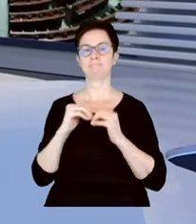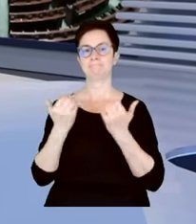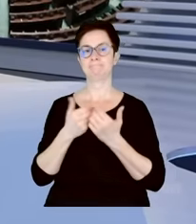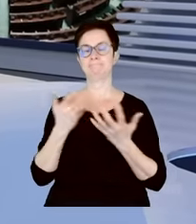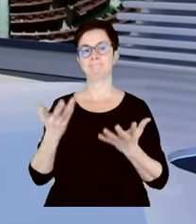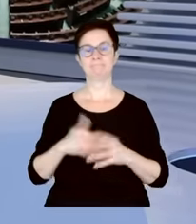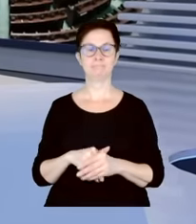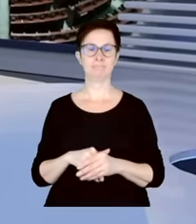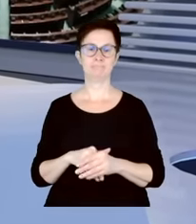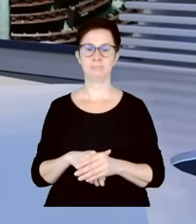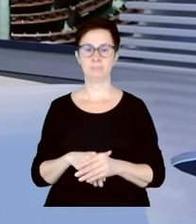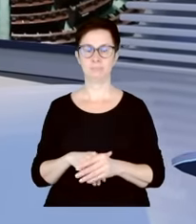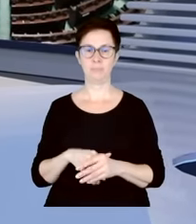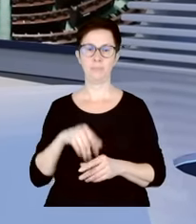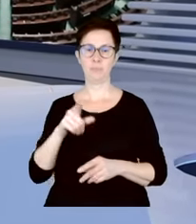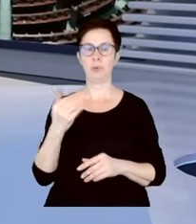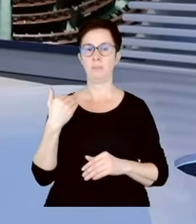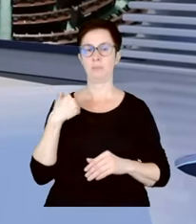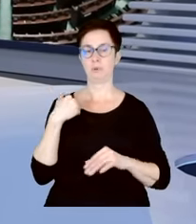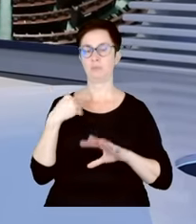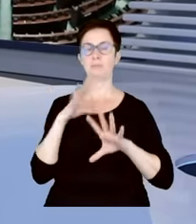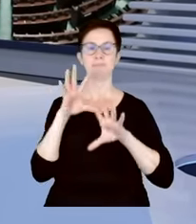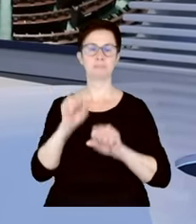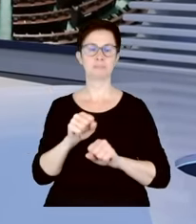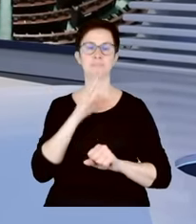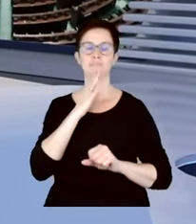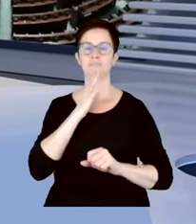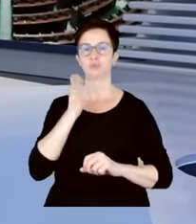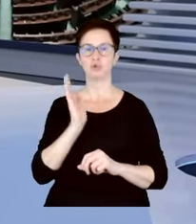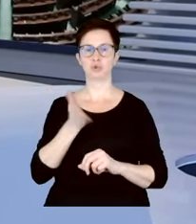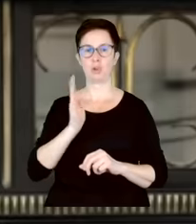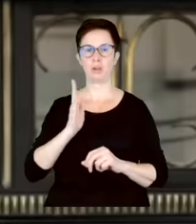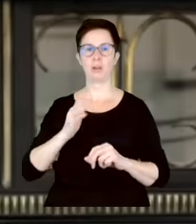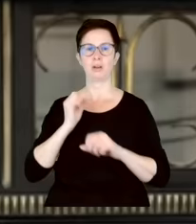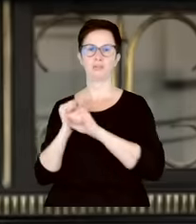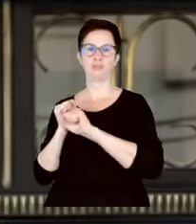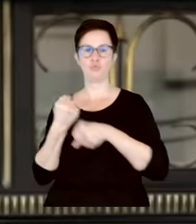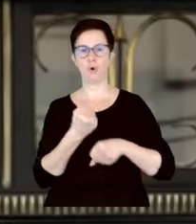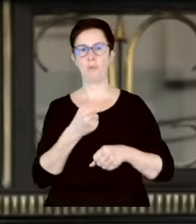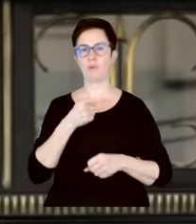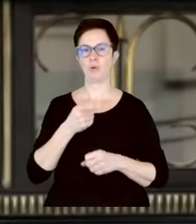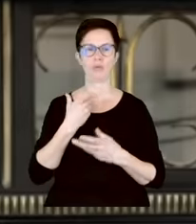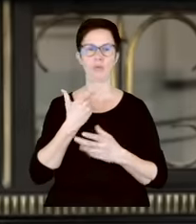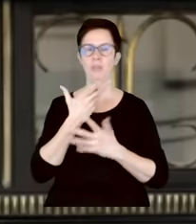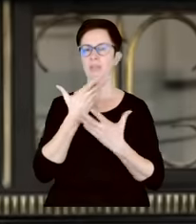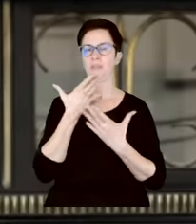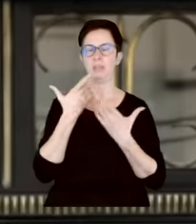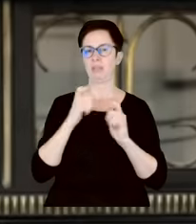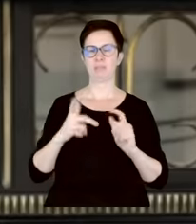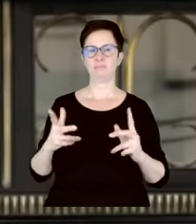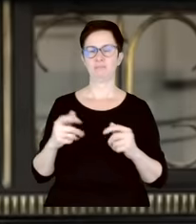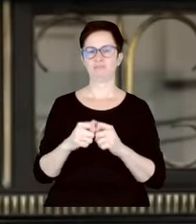przejęcie na zasadzie siekiery i ułomu. W ogóle to nie miało nic wspólnego z